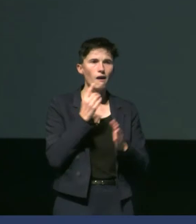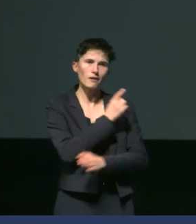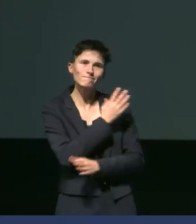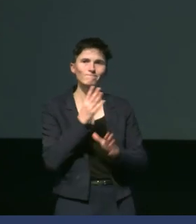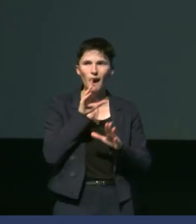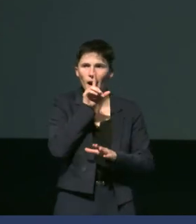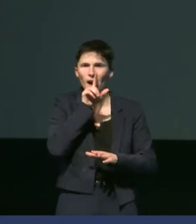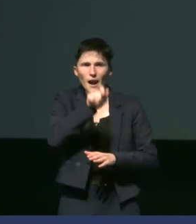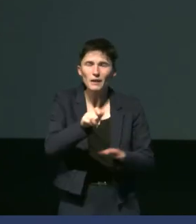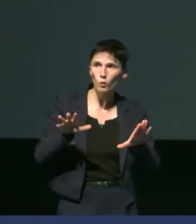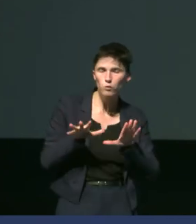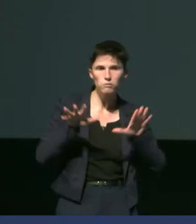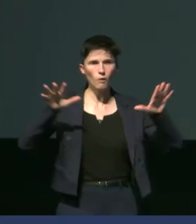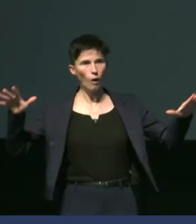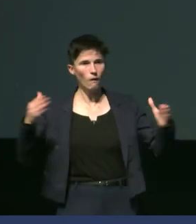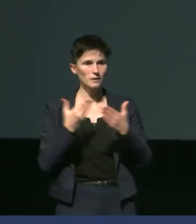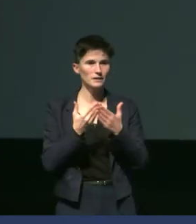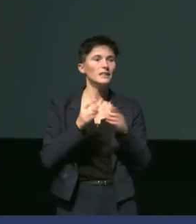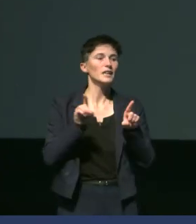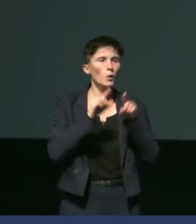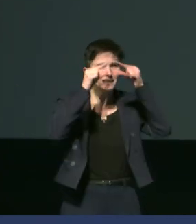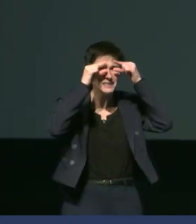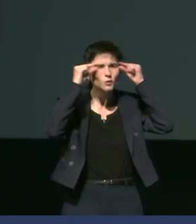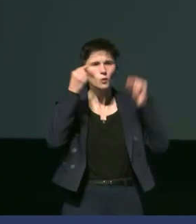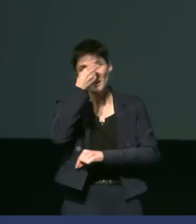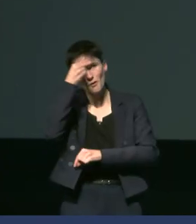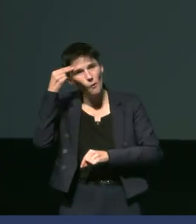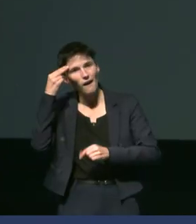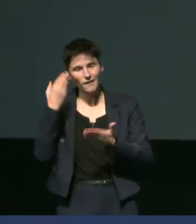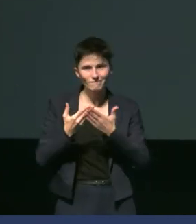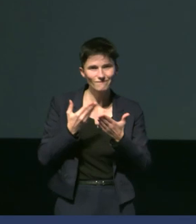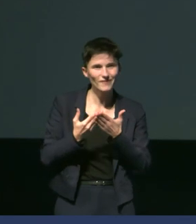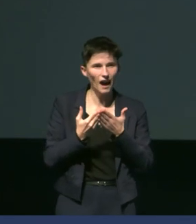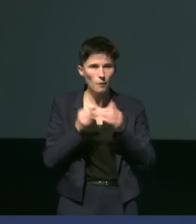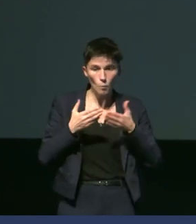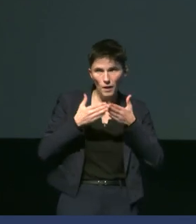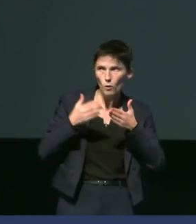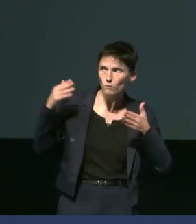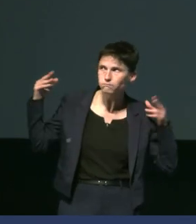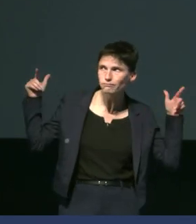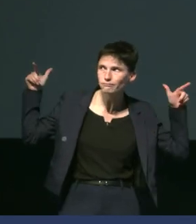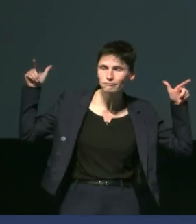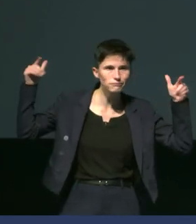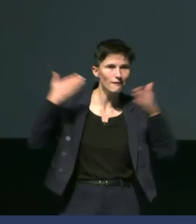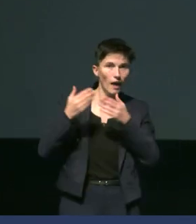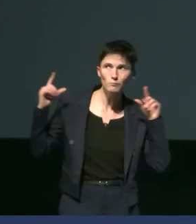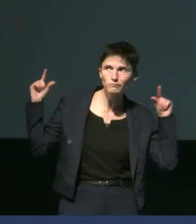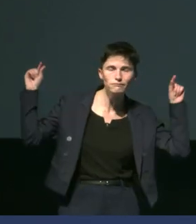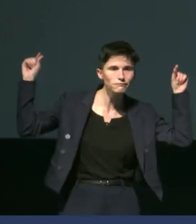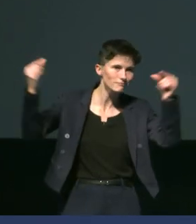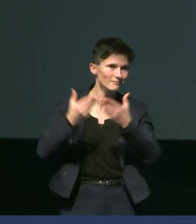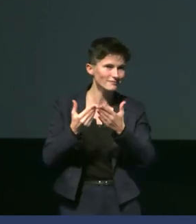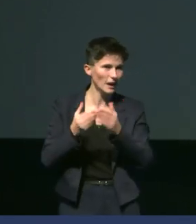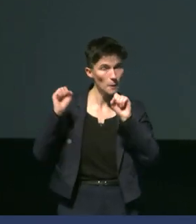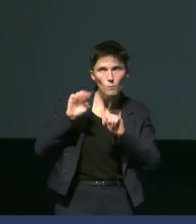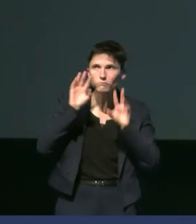on a également albatros à sourcil noir qui commence à entourer le bateau à proximité à proximité des côtes quand on commence